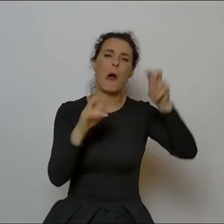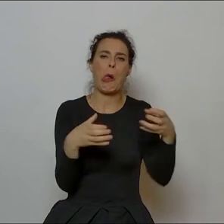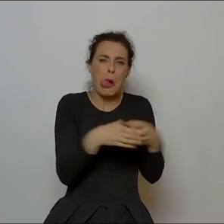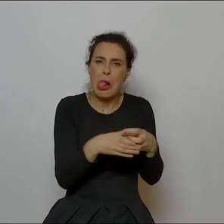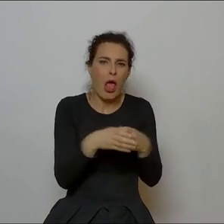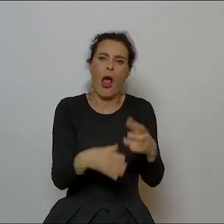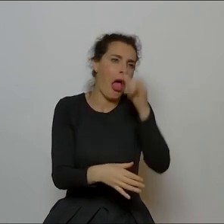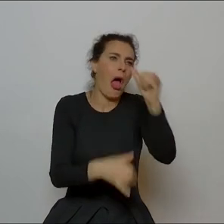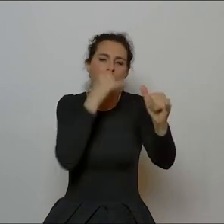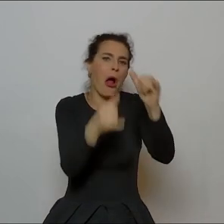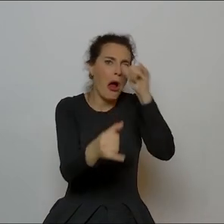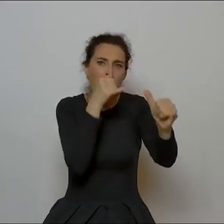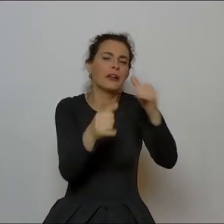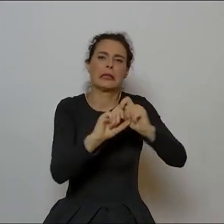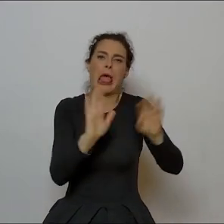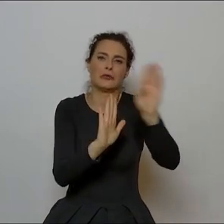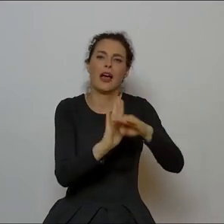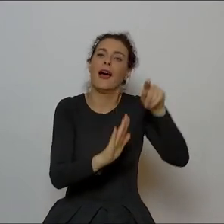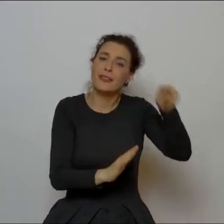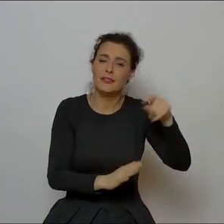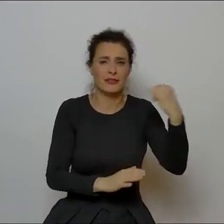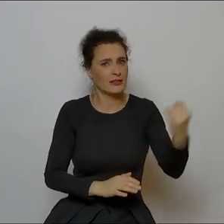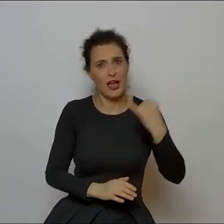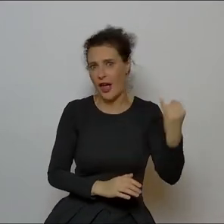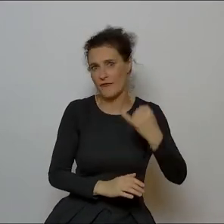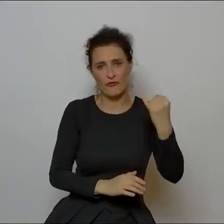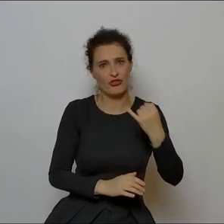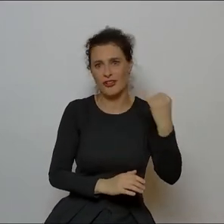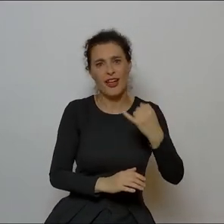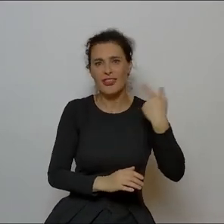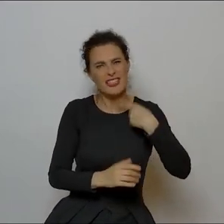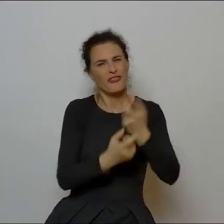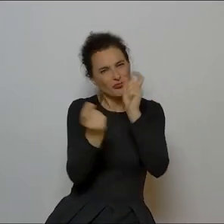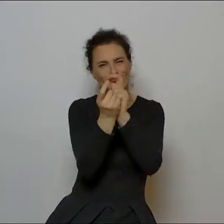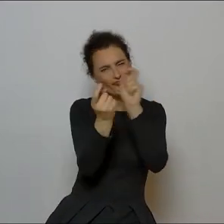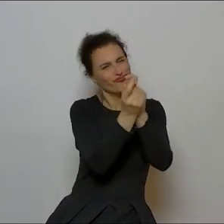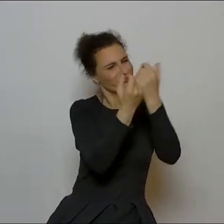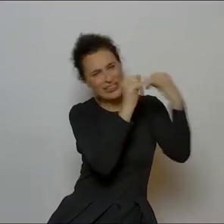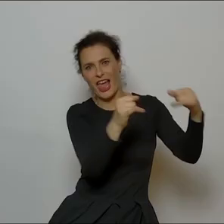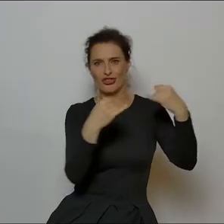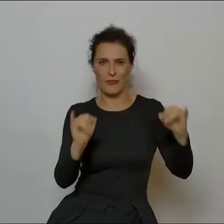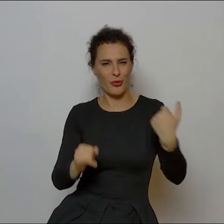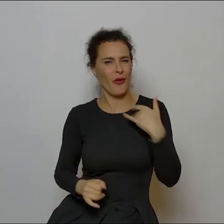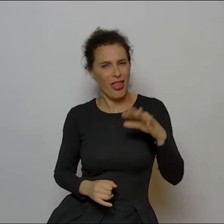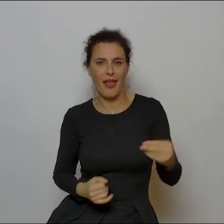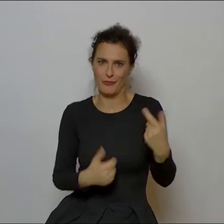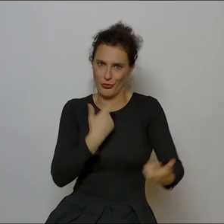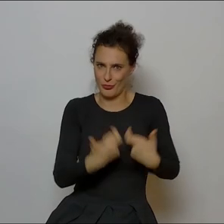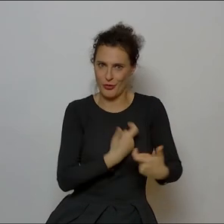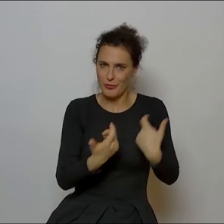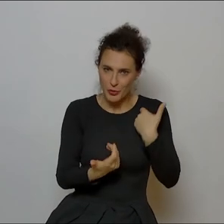niemożności i tak dalej, a Ty zawsze pod prąd wszystko robiłaś. Wydaje mi się, że